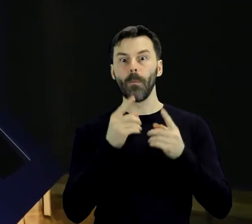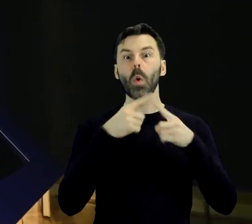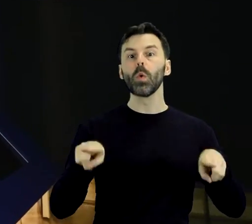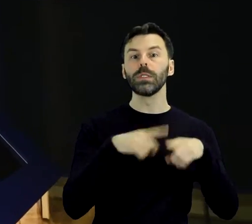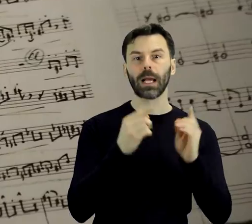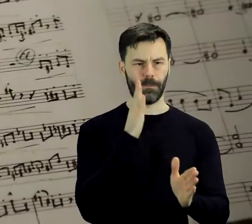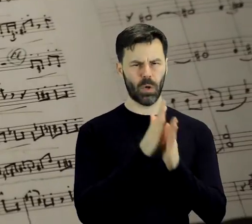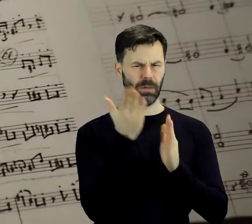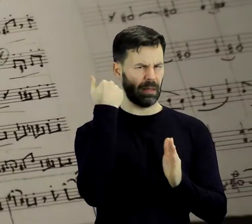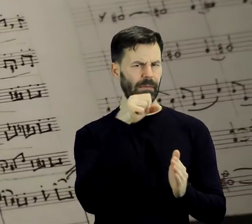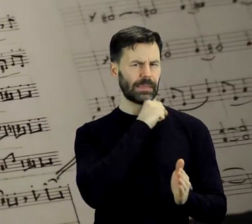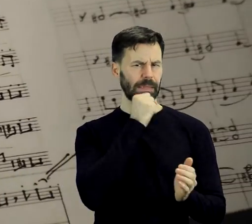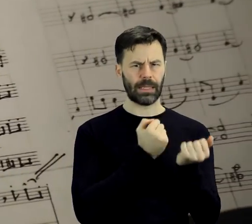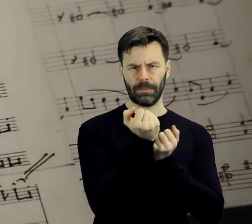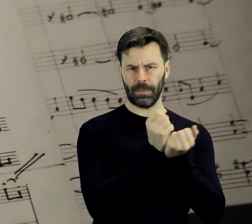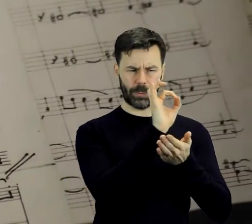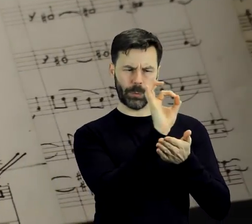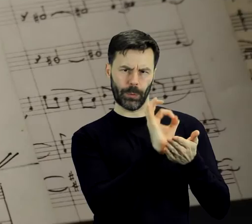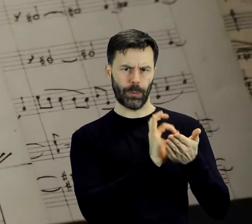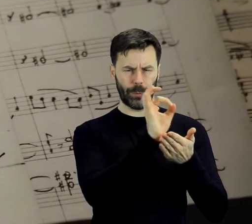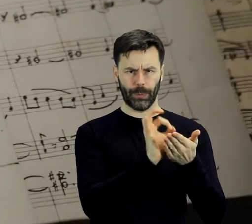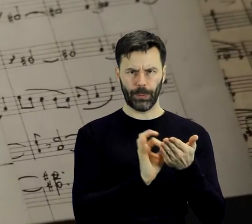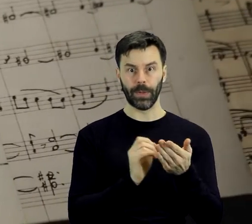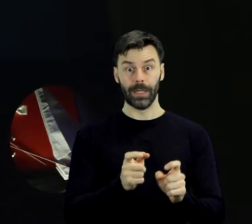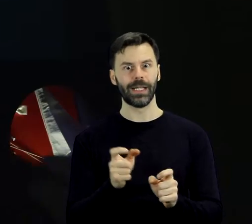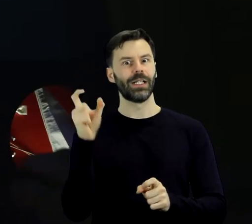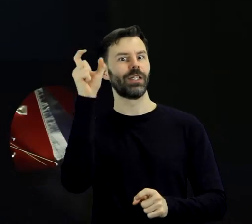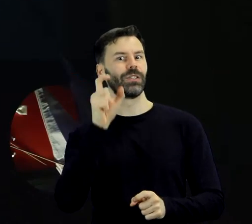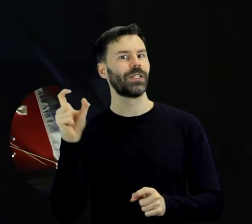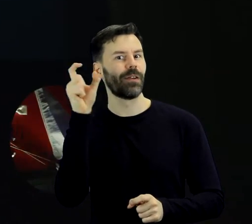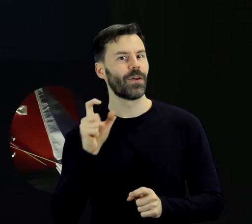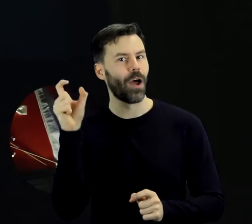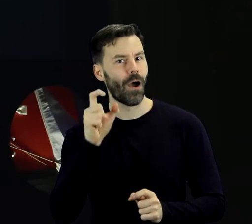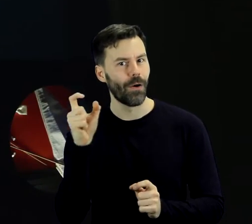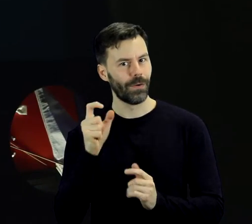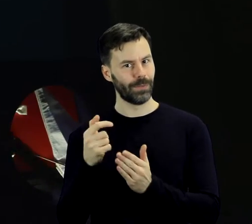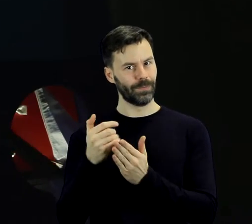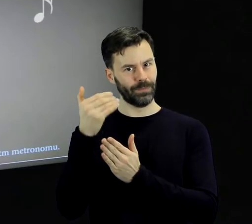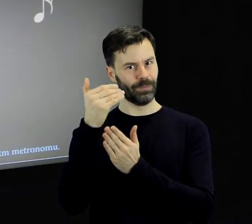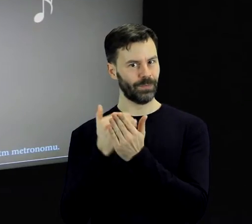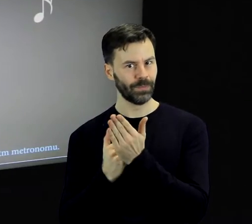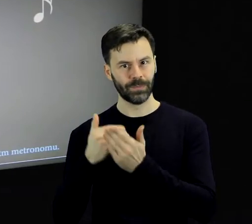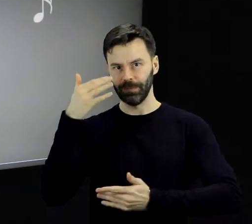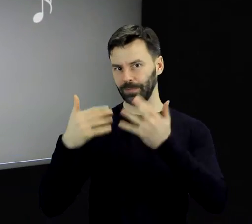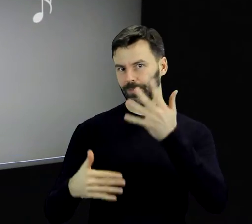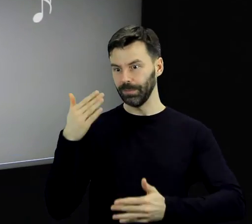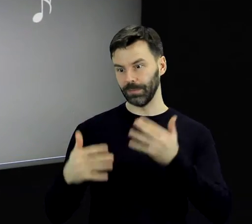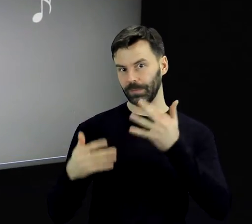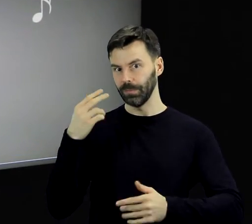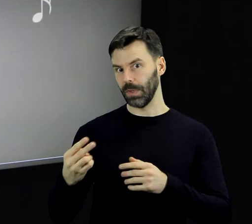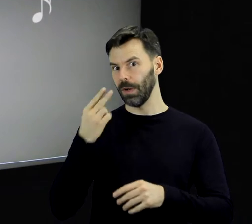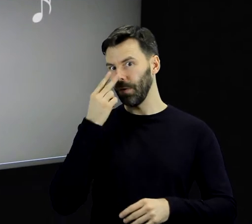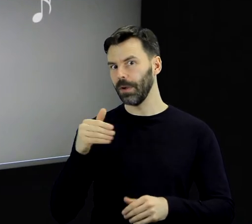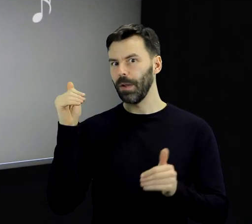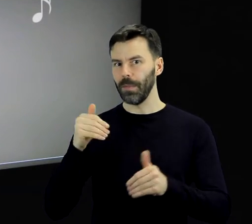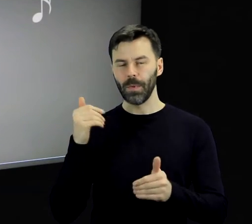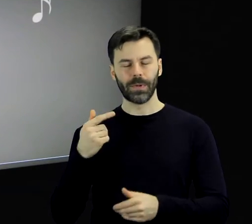od najprostszych form zapisu nutowego po cyfrową edycję dźwięku. Dzięki aplikacjom